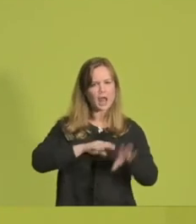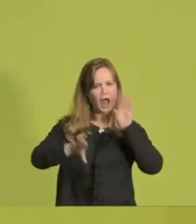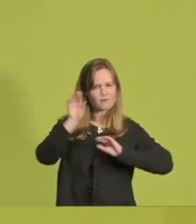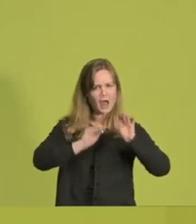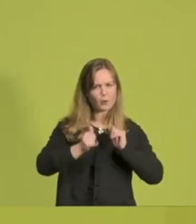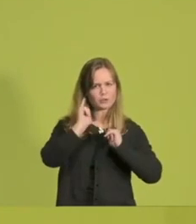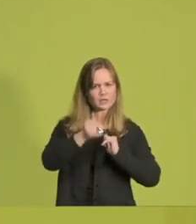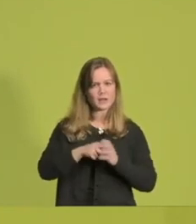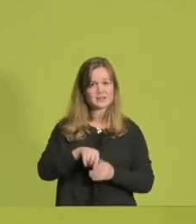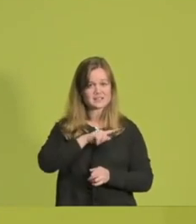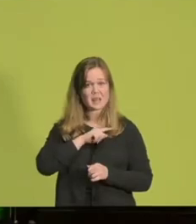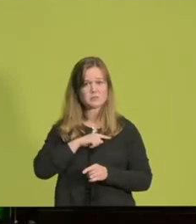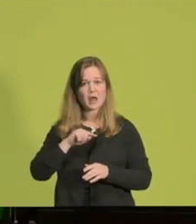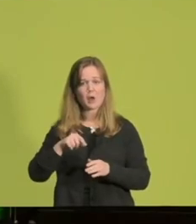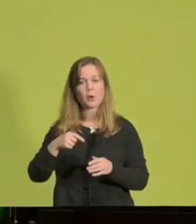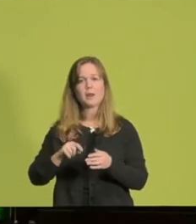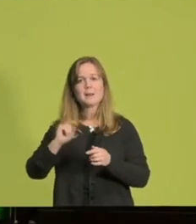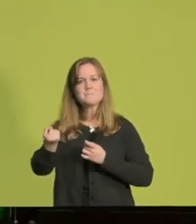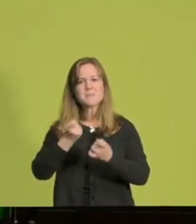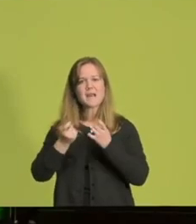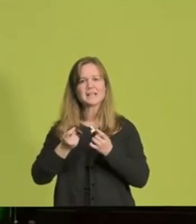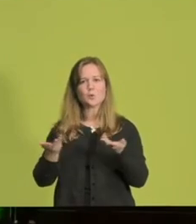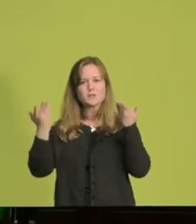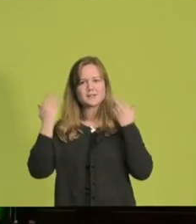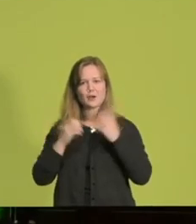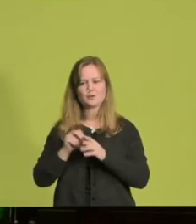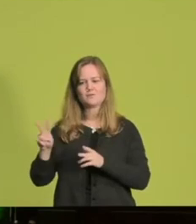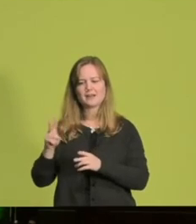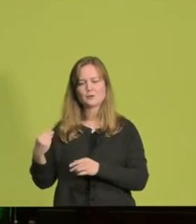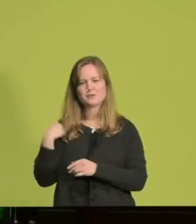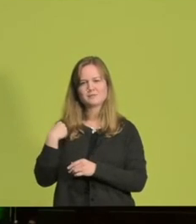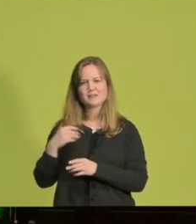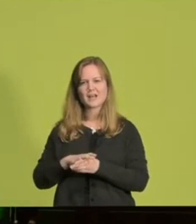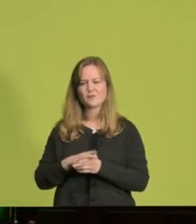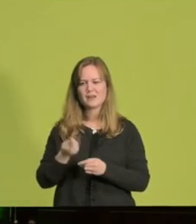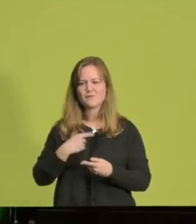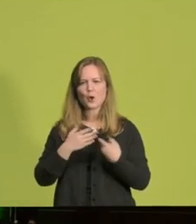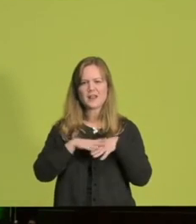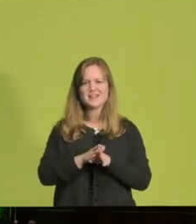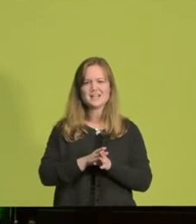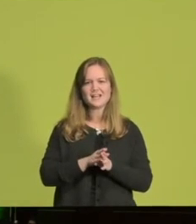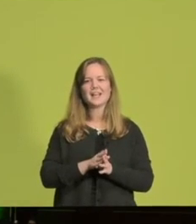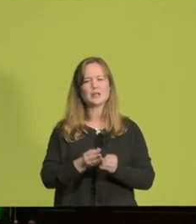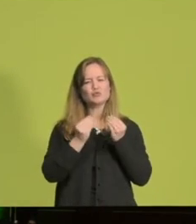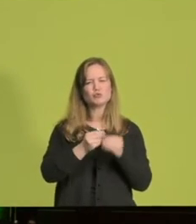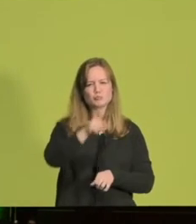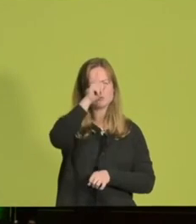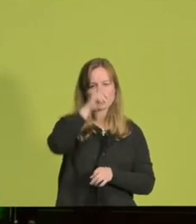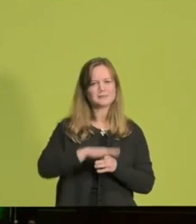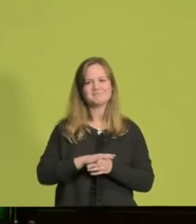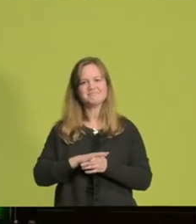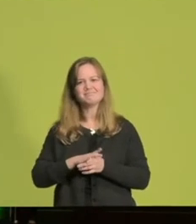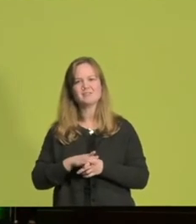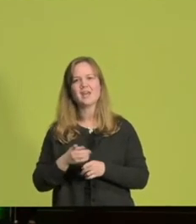ich habe auch einen Migrationshintergrund, auch wenn Verena gerade zu mir gesagt hat, ich käme eher rüber wie eine vollintegrierte Kartoffel, denn ich bin 1969 in